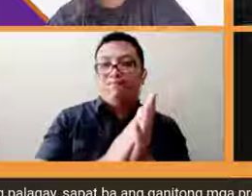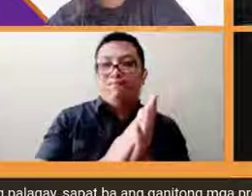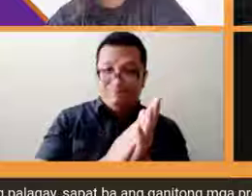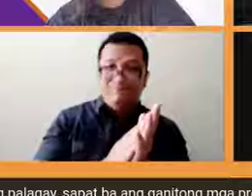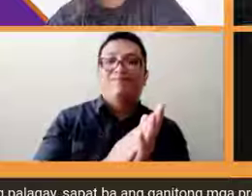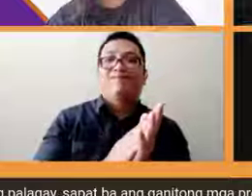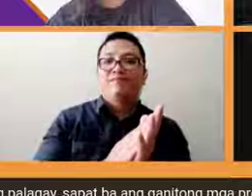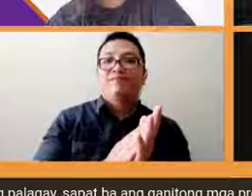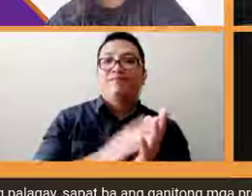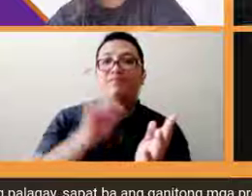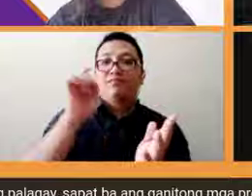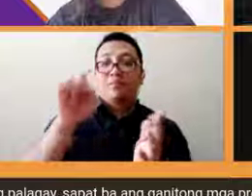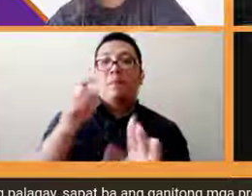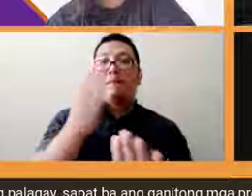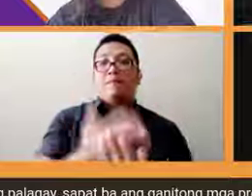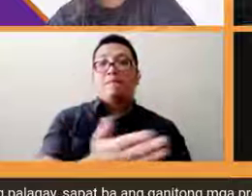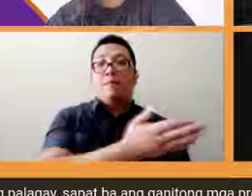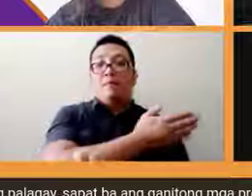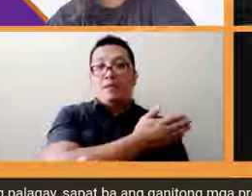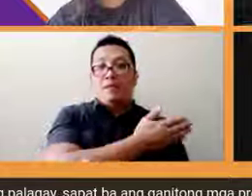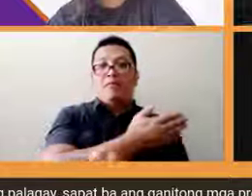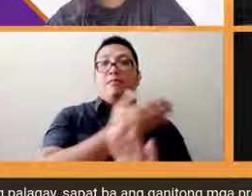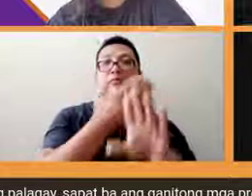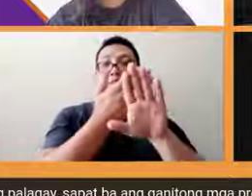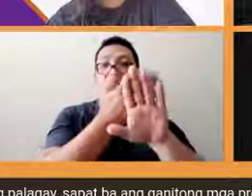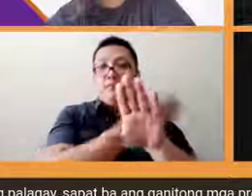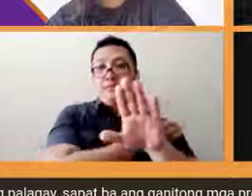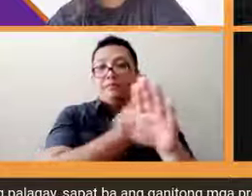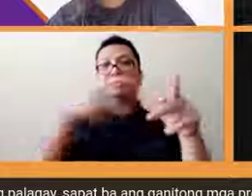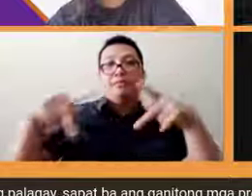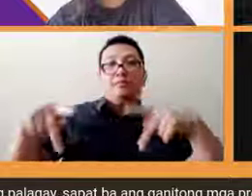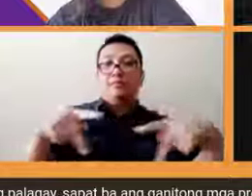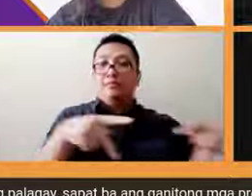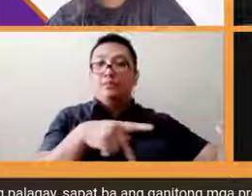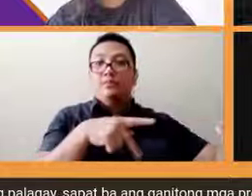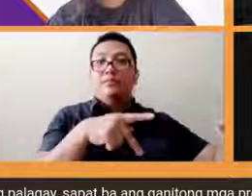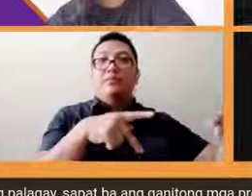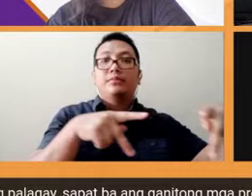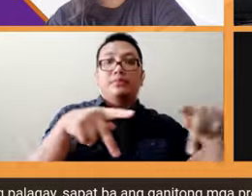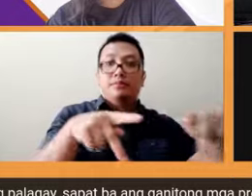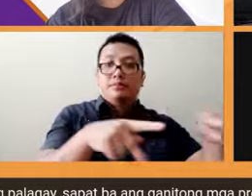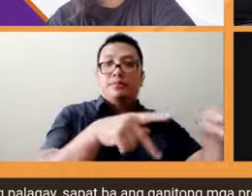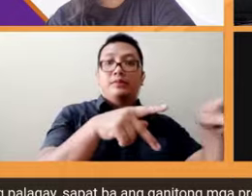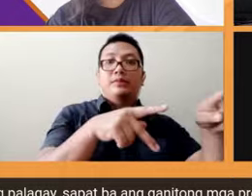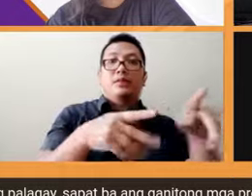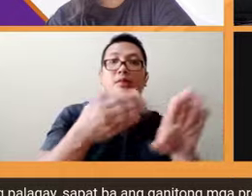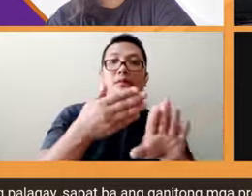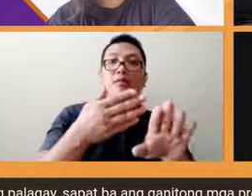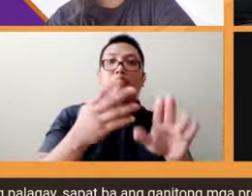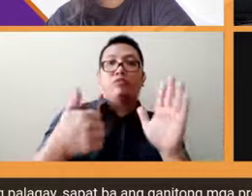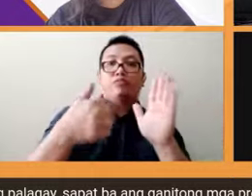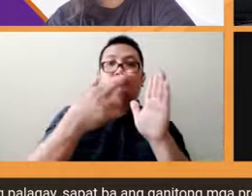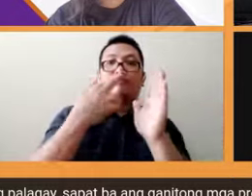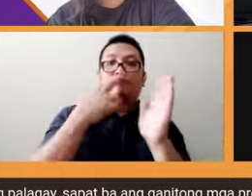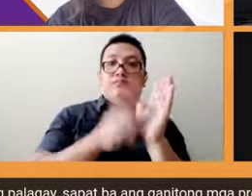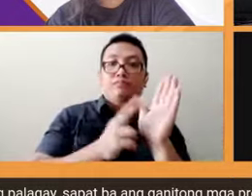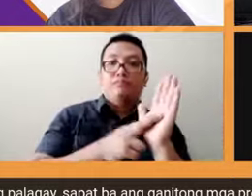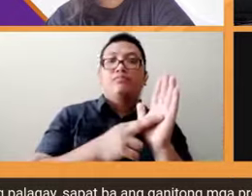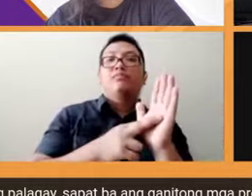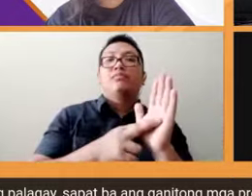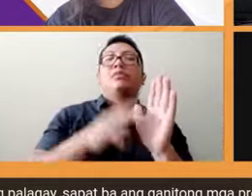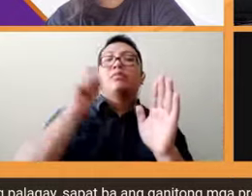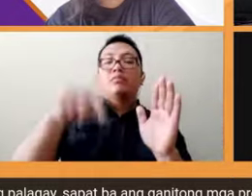bago pa lang sa preparation stage pa lang natin bago sa voter registration naiisip na natin kaagad na